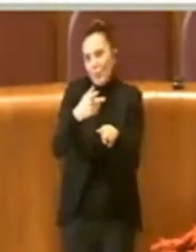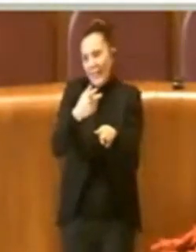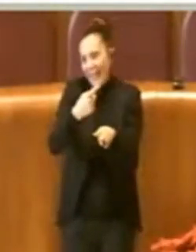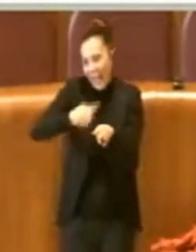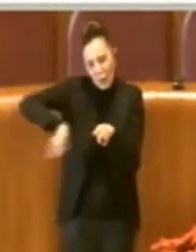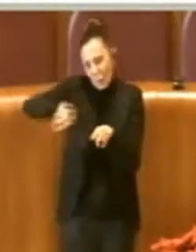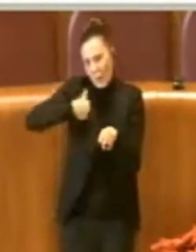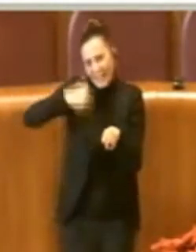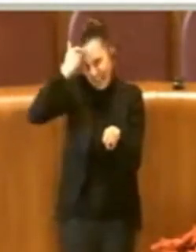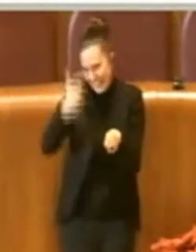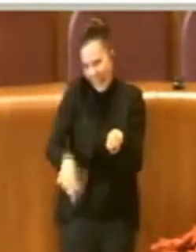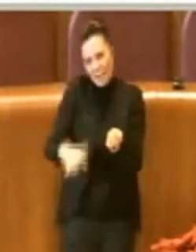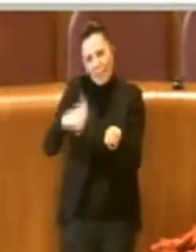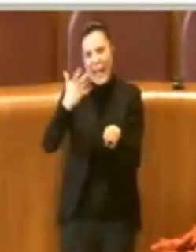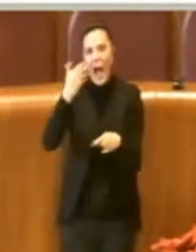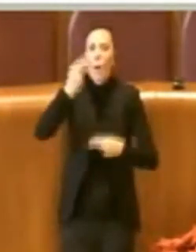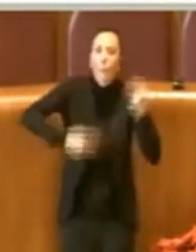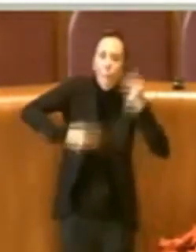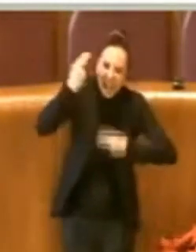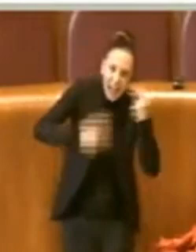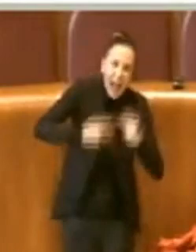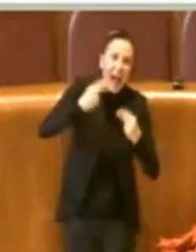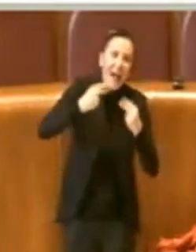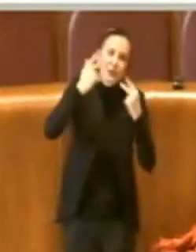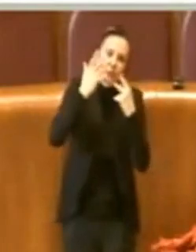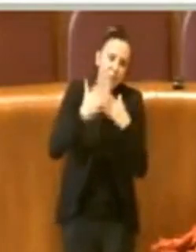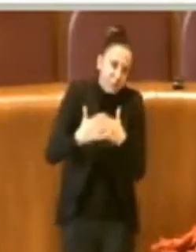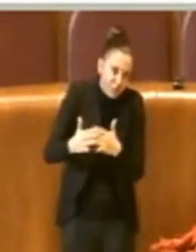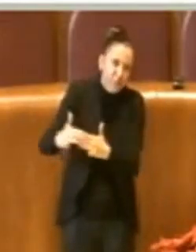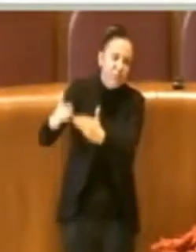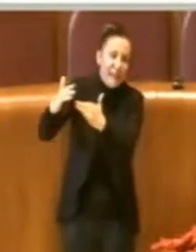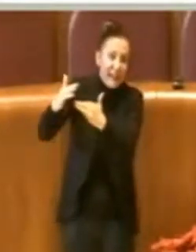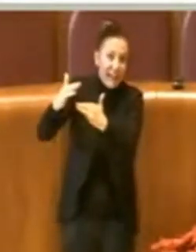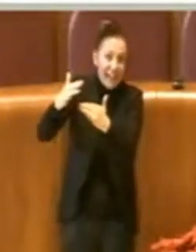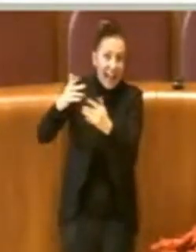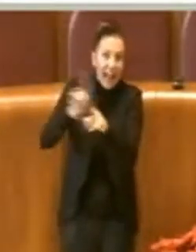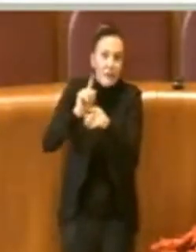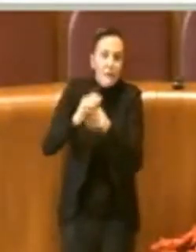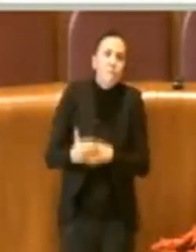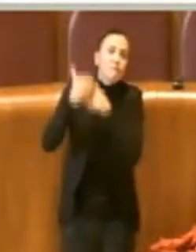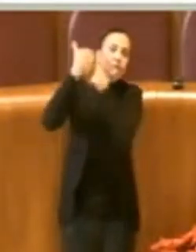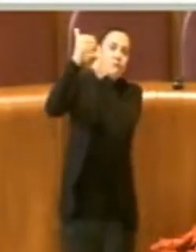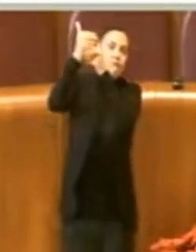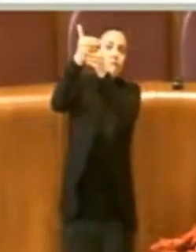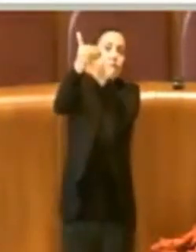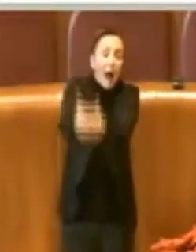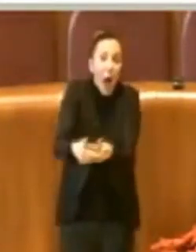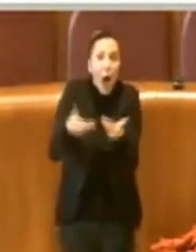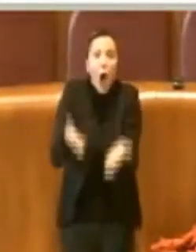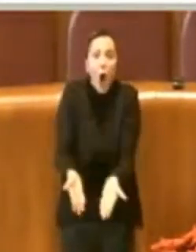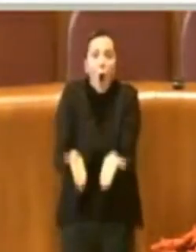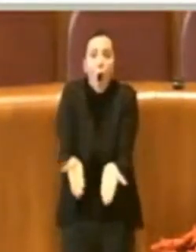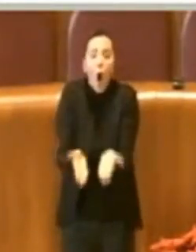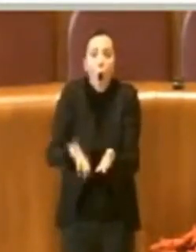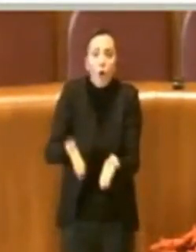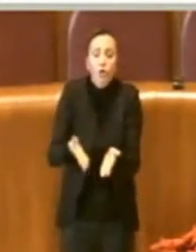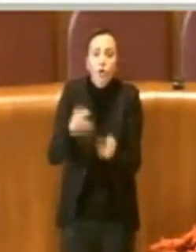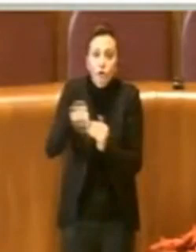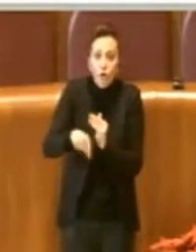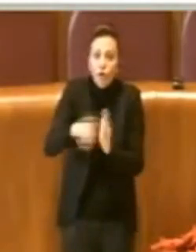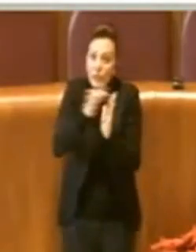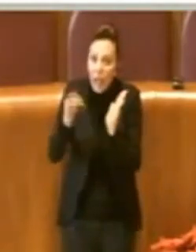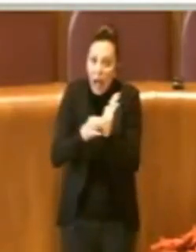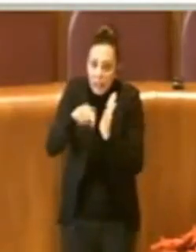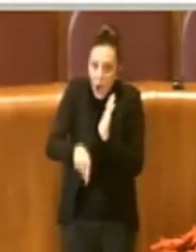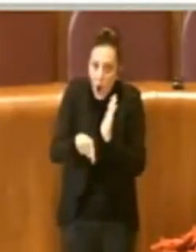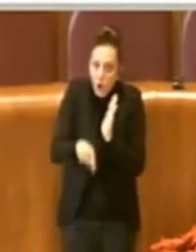noi sappiamo quindi bilancio e via dicendo è slittata ad oggi pertanto anche in